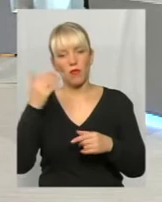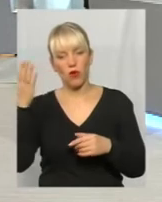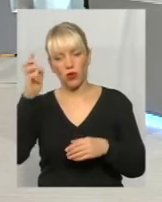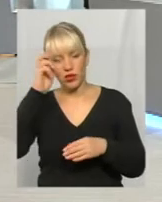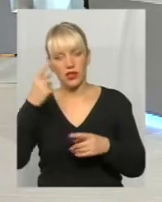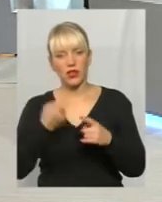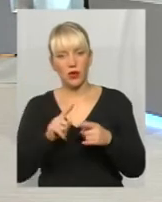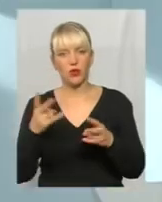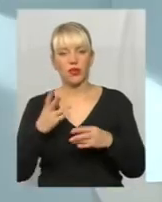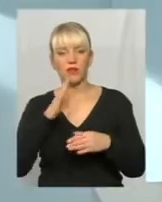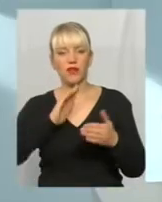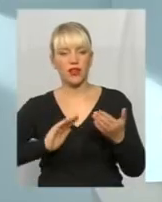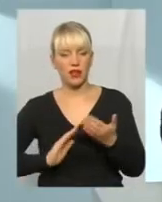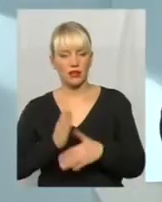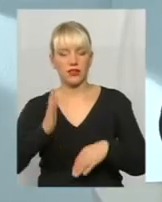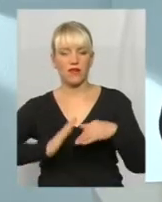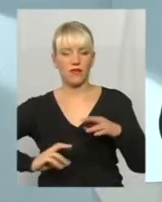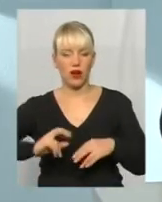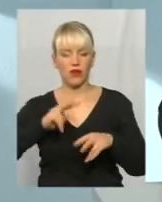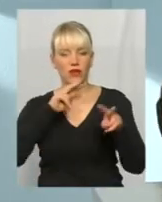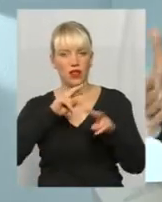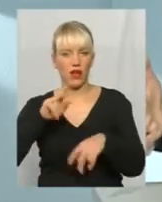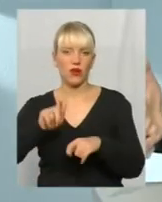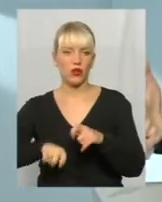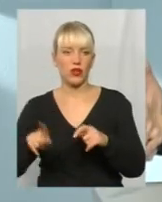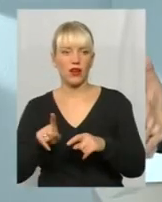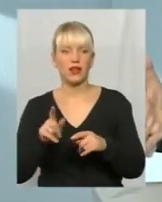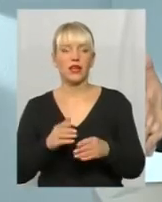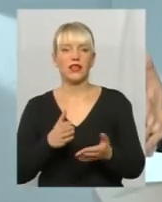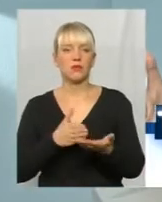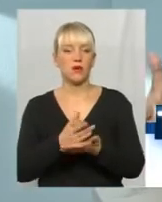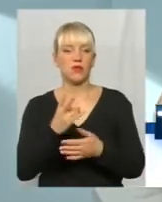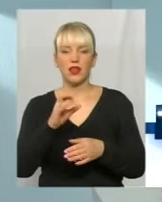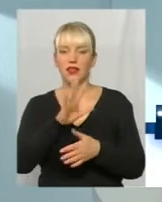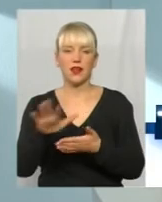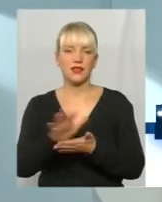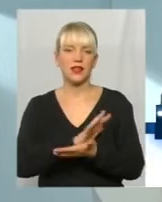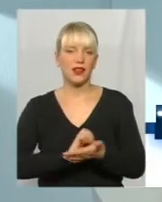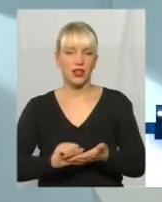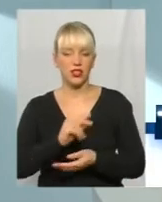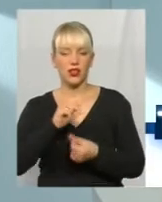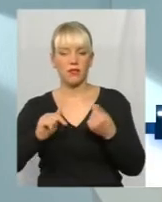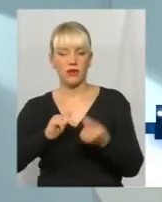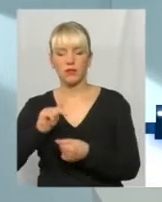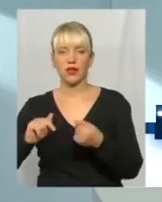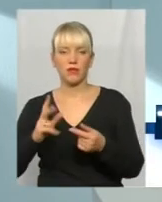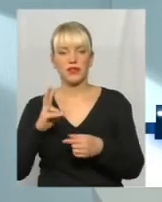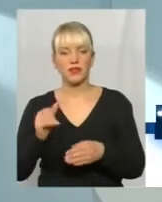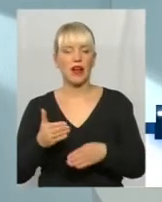фаховий нагляд-контроль, який спрямований не на знищення підприємництва, а на допомогу